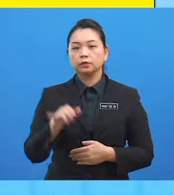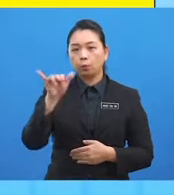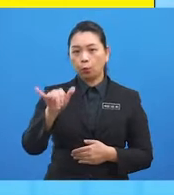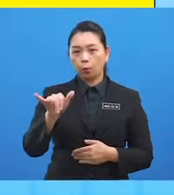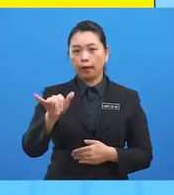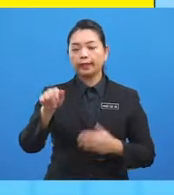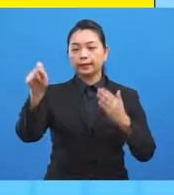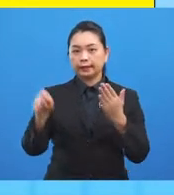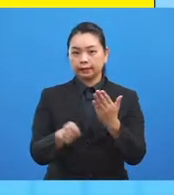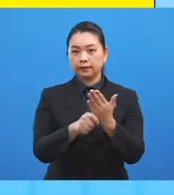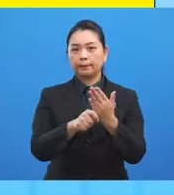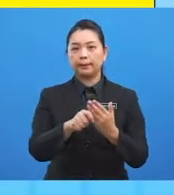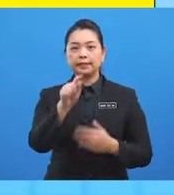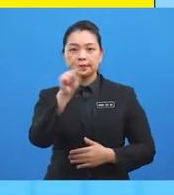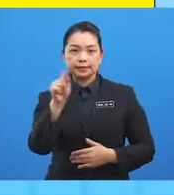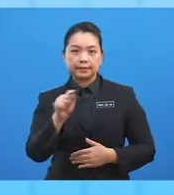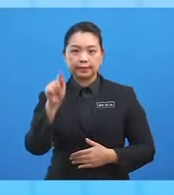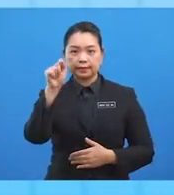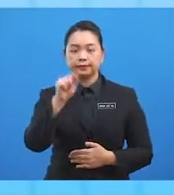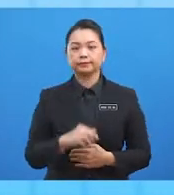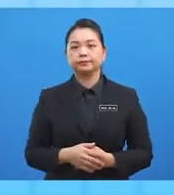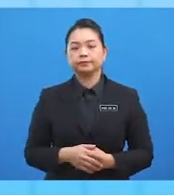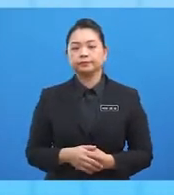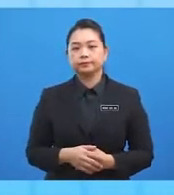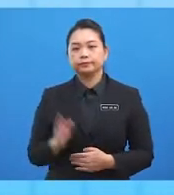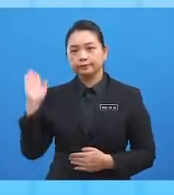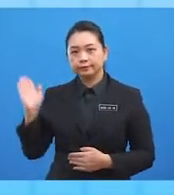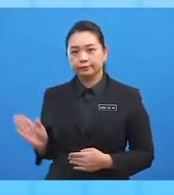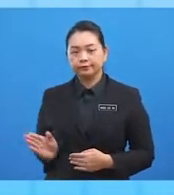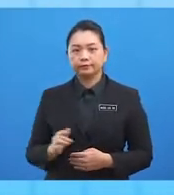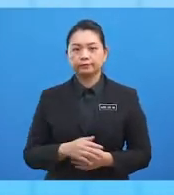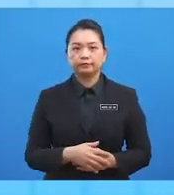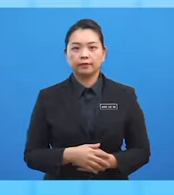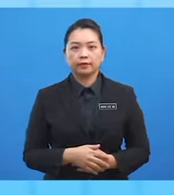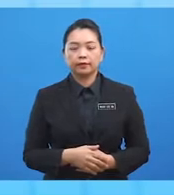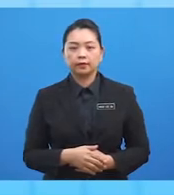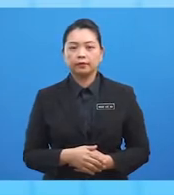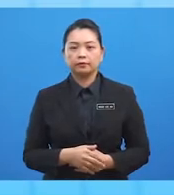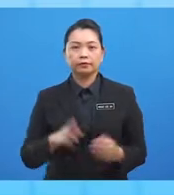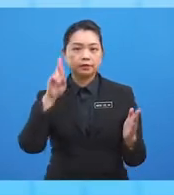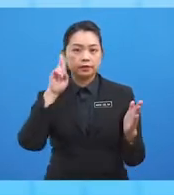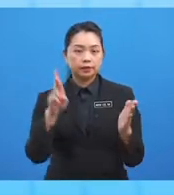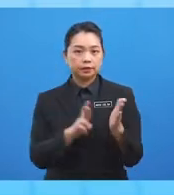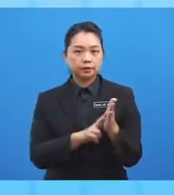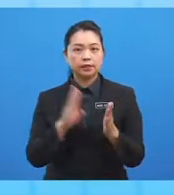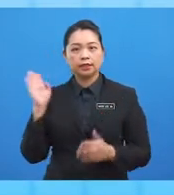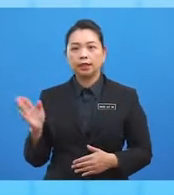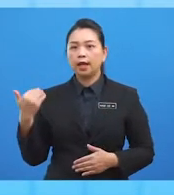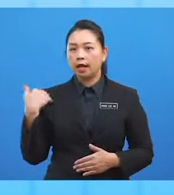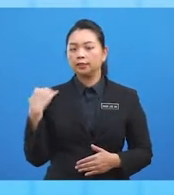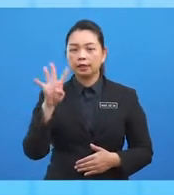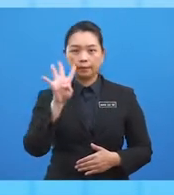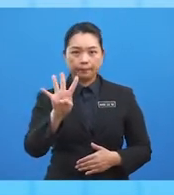Y tambah Z dajah. Mari kita lihat contoh enam. Pada rajah, terdapat